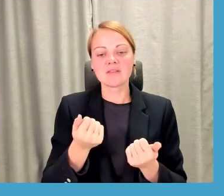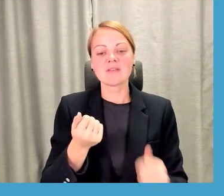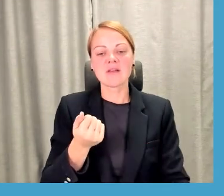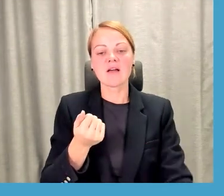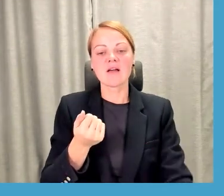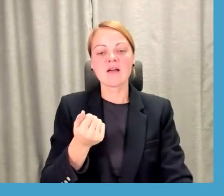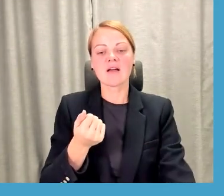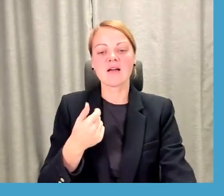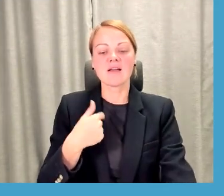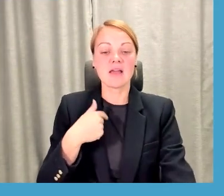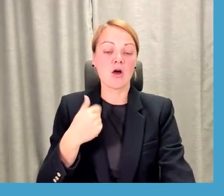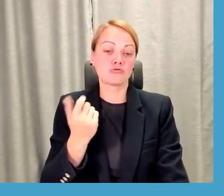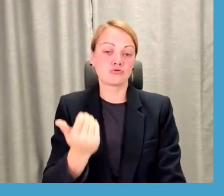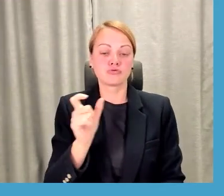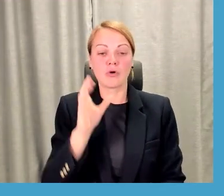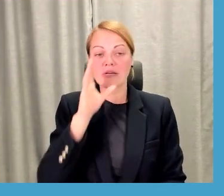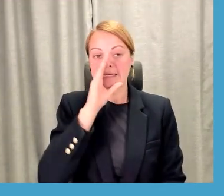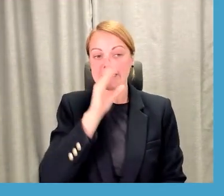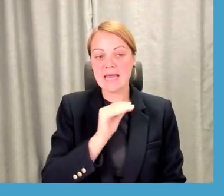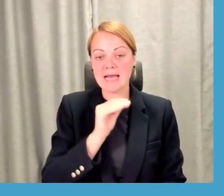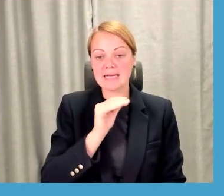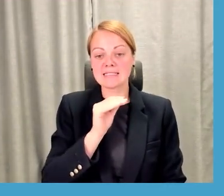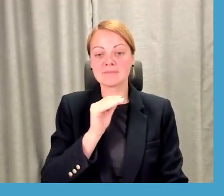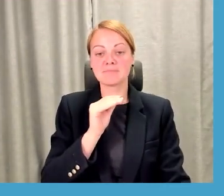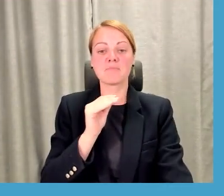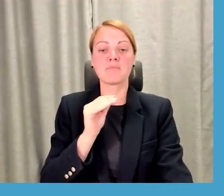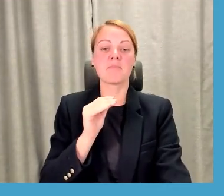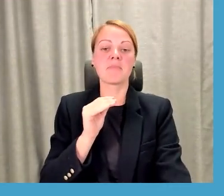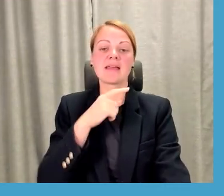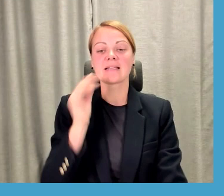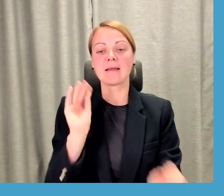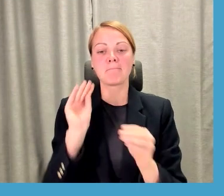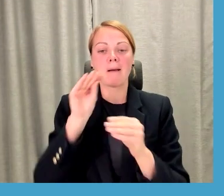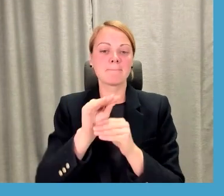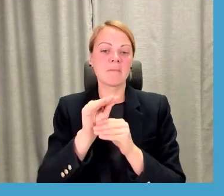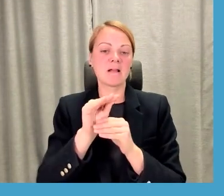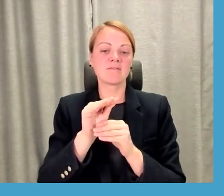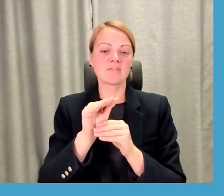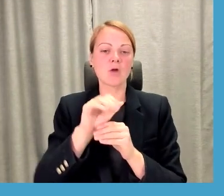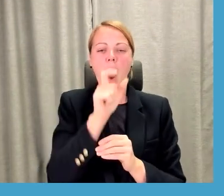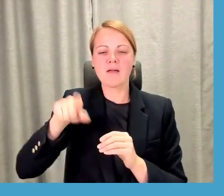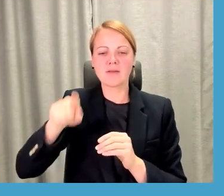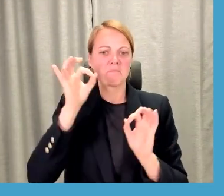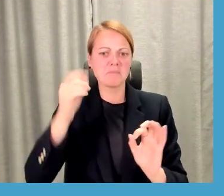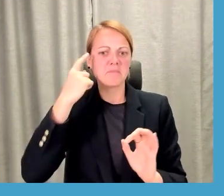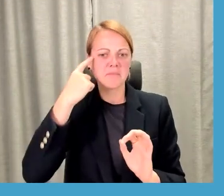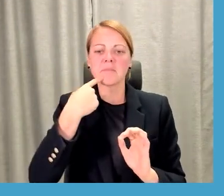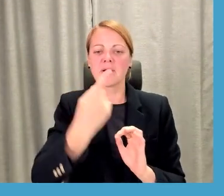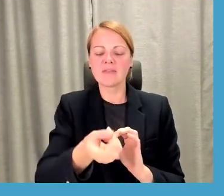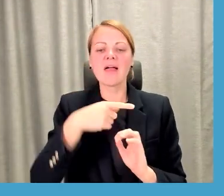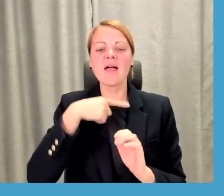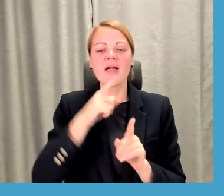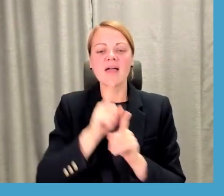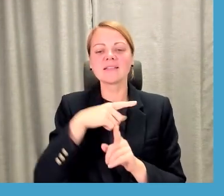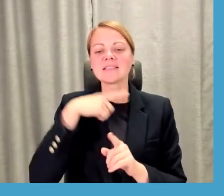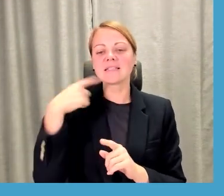iespēja, jā, tad arī papildināt jau poveiģi ļoti trāpīgi teiktās lietas, tad es gribētu pievēst arī to uzmanību